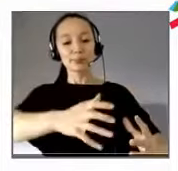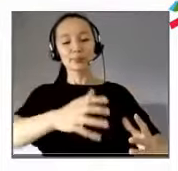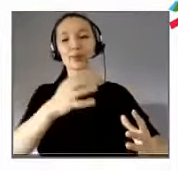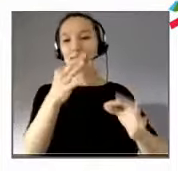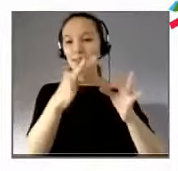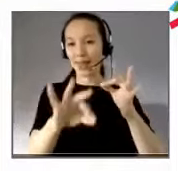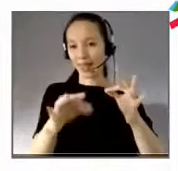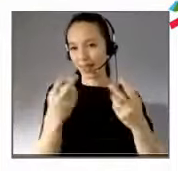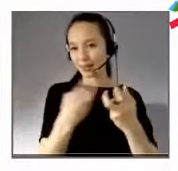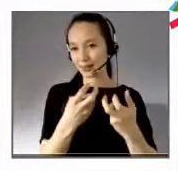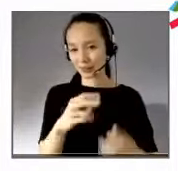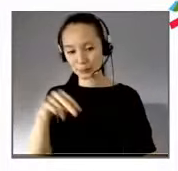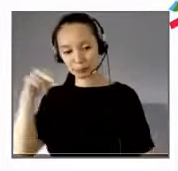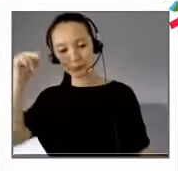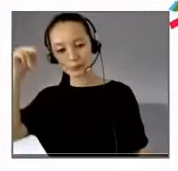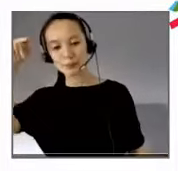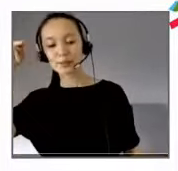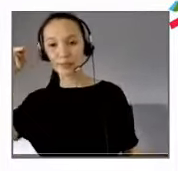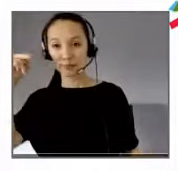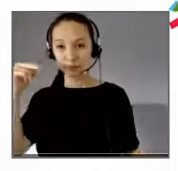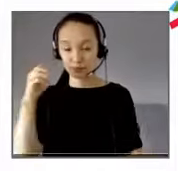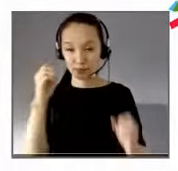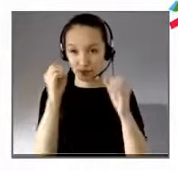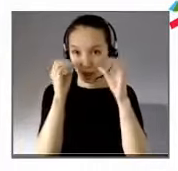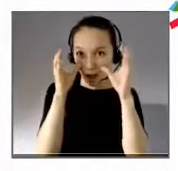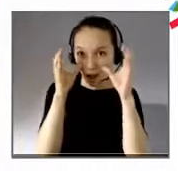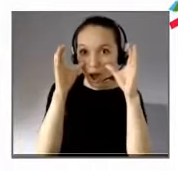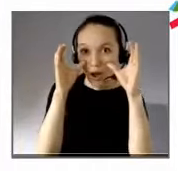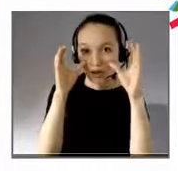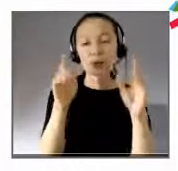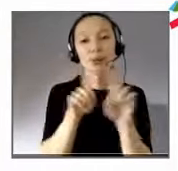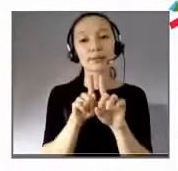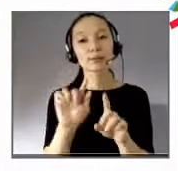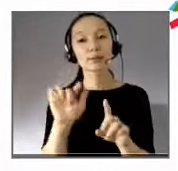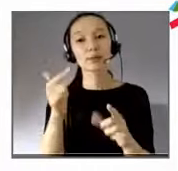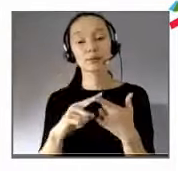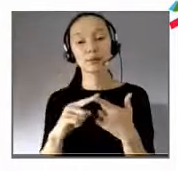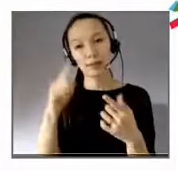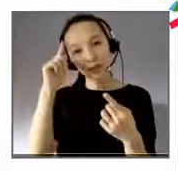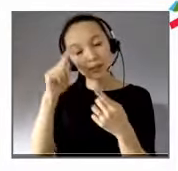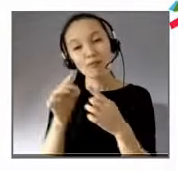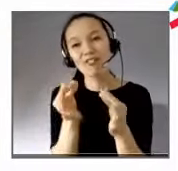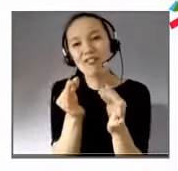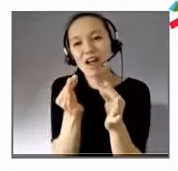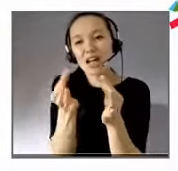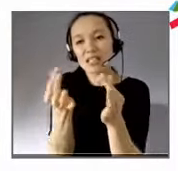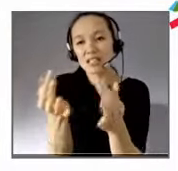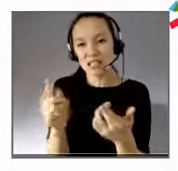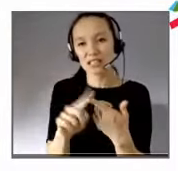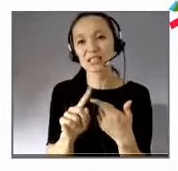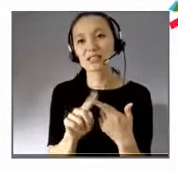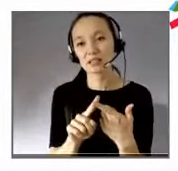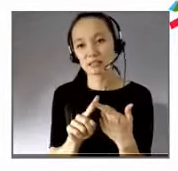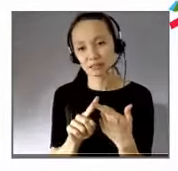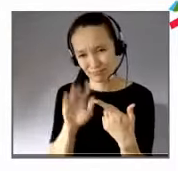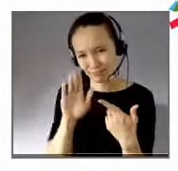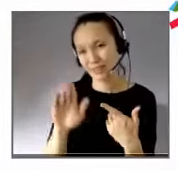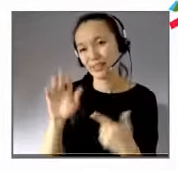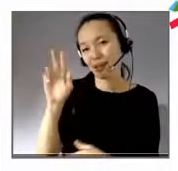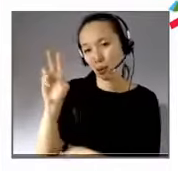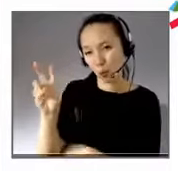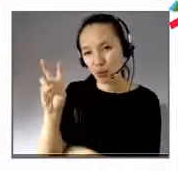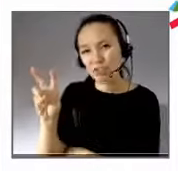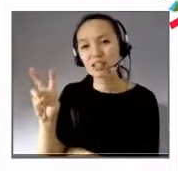Et le deuxième terme qu'ils utilisent, c'est celui de fragilité. À la fois parce que c'est la fragilité écologique, suffit de regarder la fine